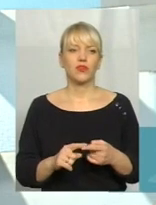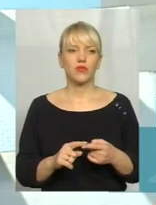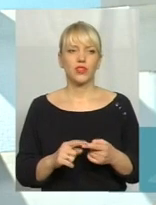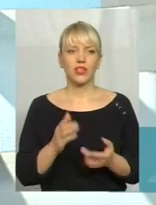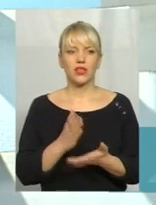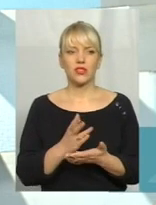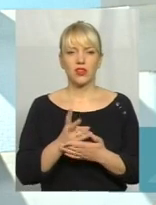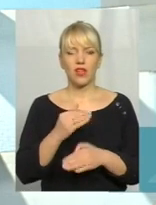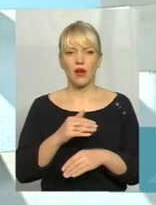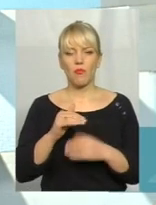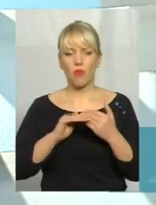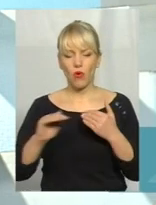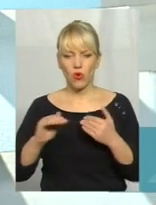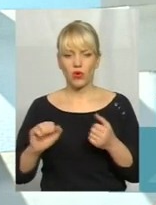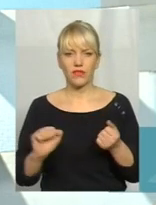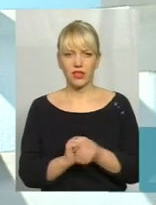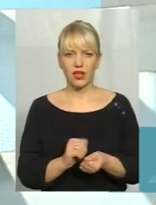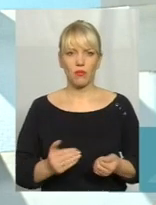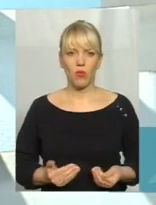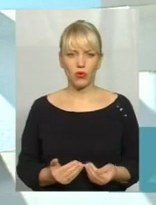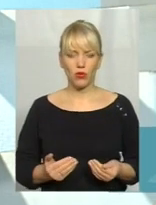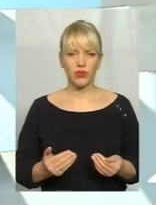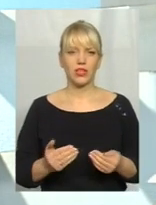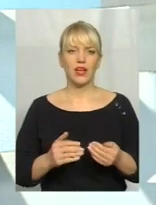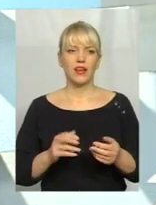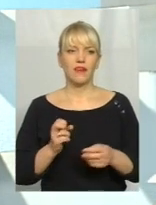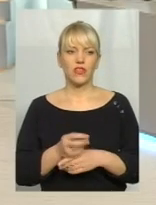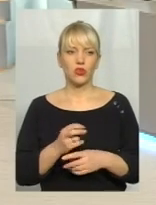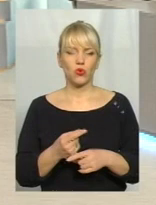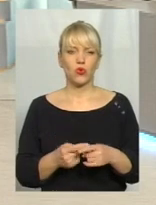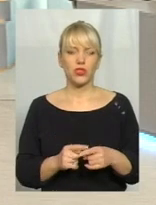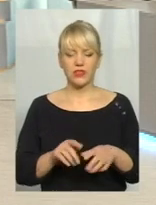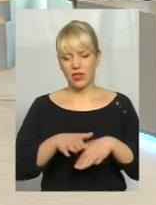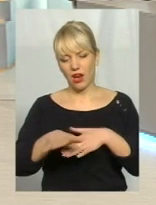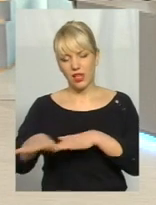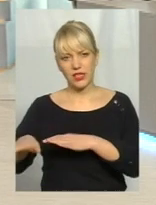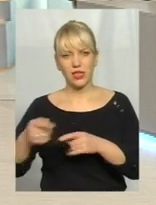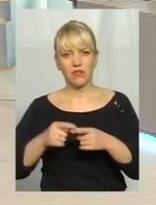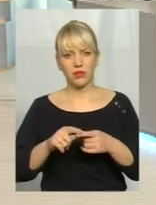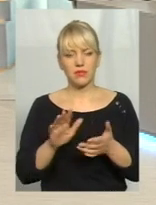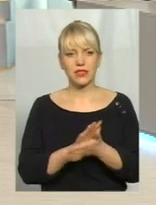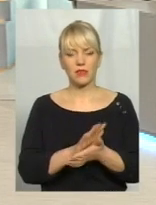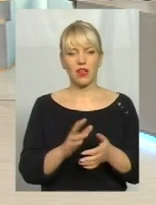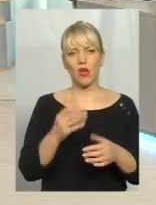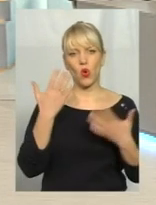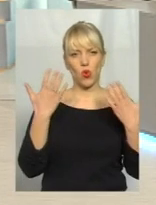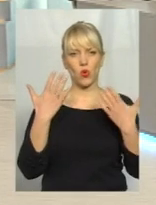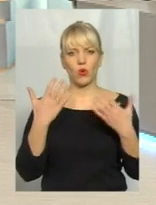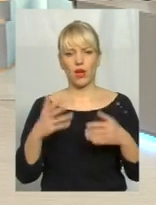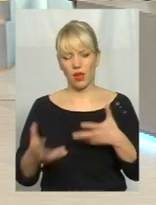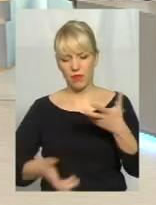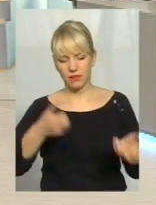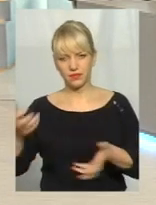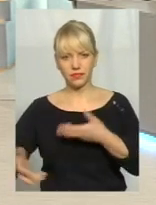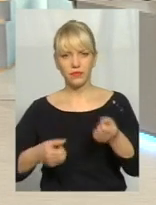розташована на полігоні твердих побутових відходів. Через цю лінію проходить сміття. В ручному режимі відбирається